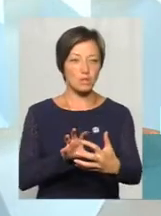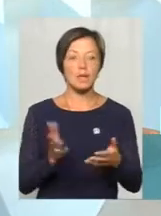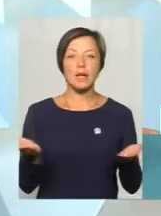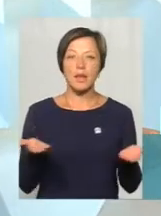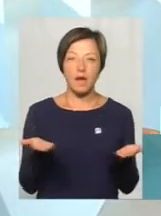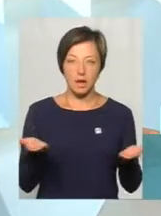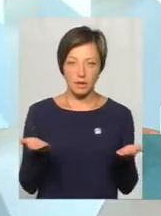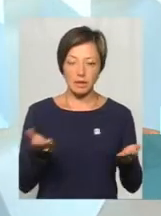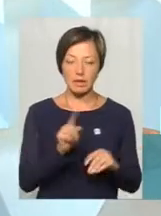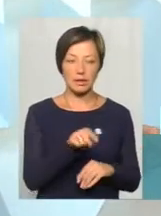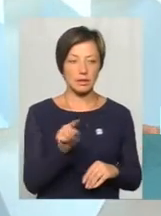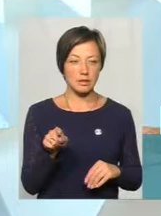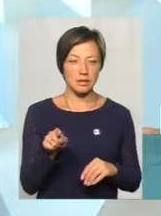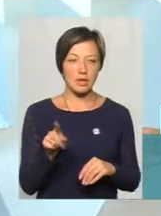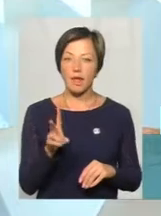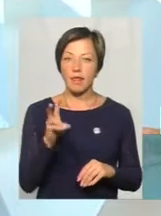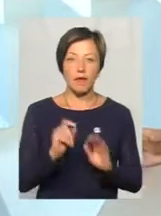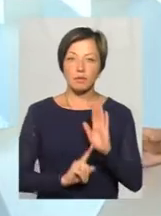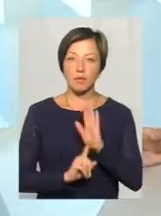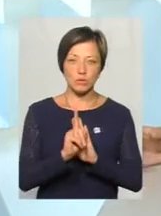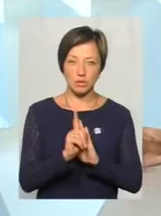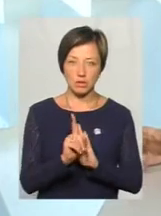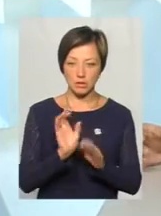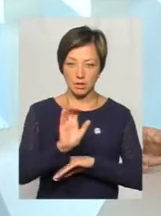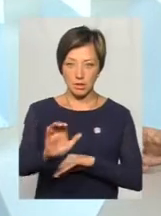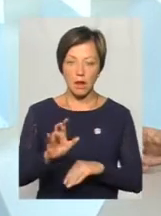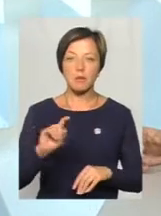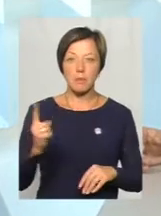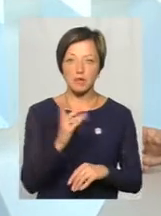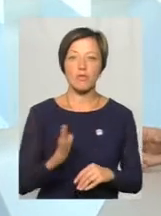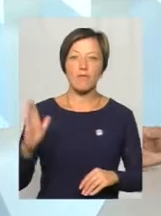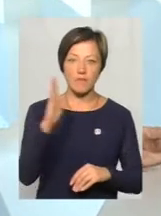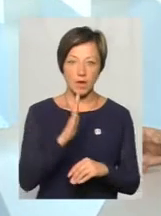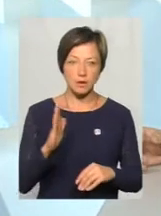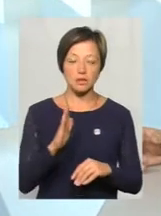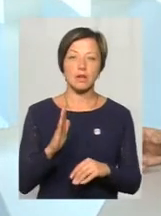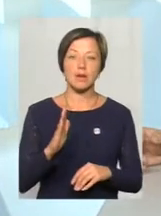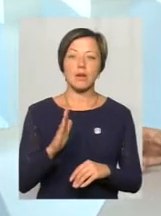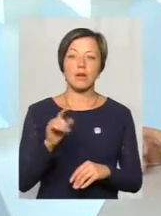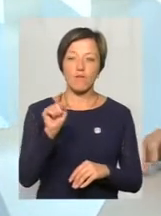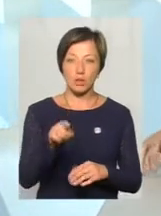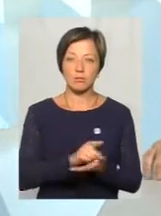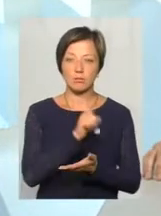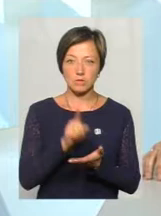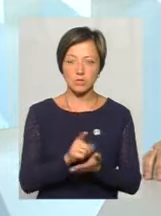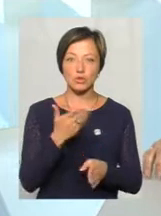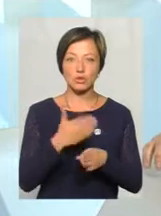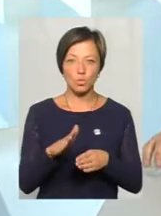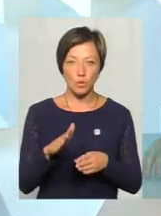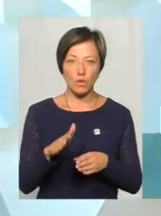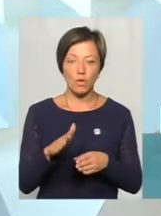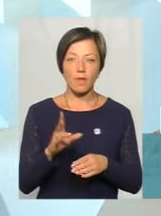які їх не запустили на лінію, але з 1 вересня ми взяли зобов'язання з перевізниками, що частково